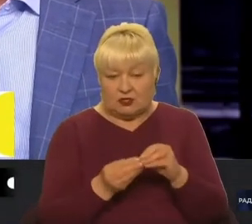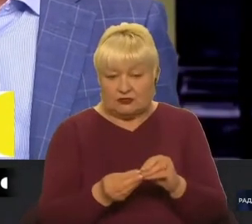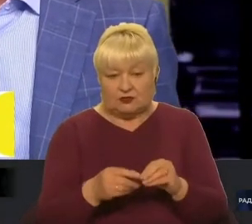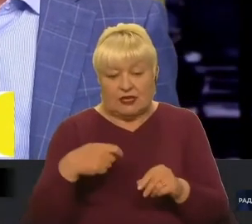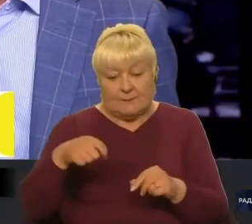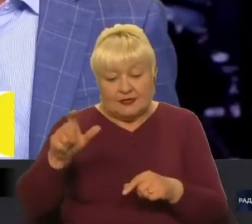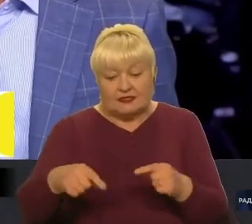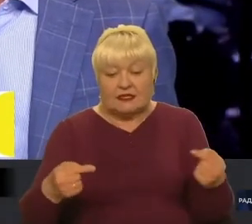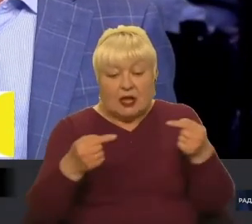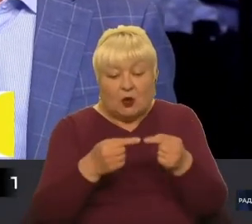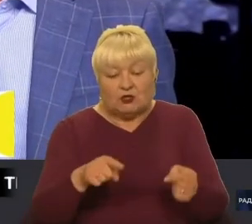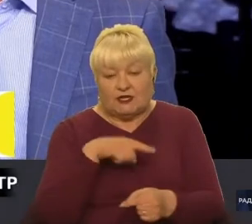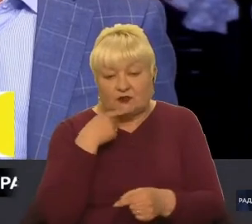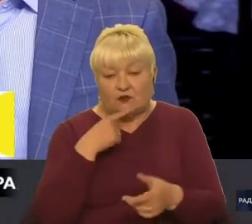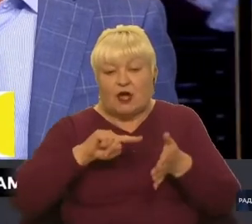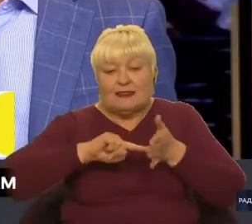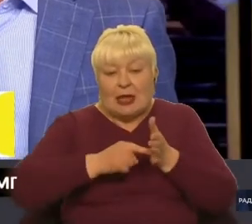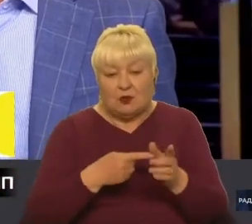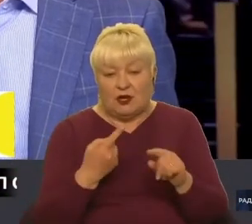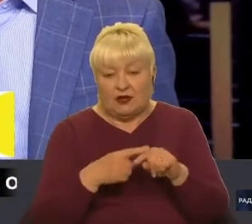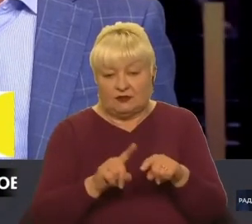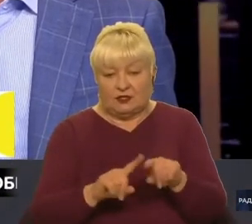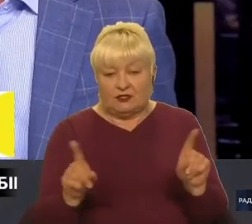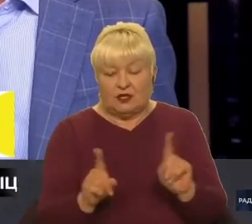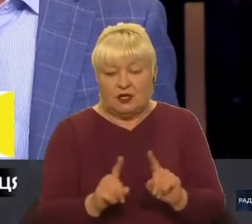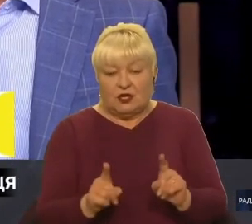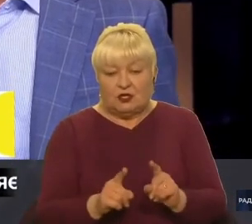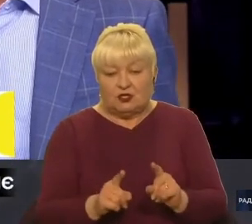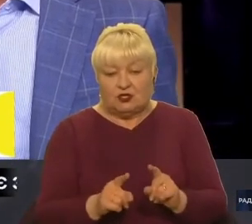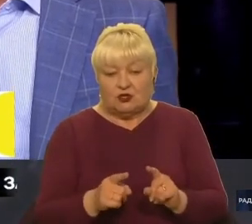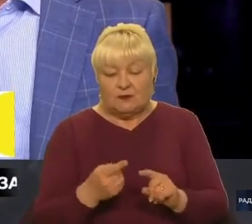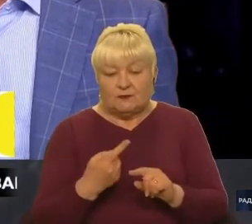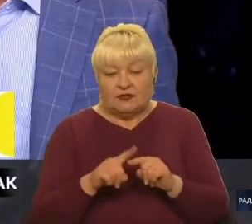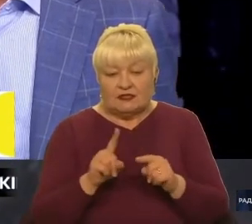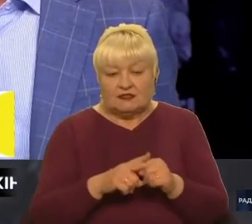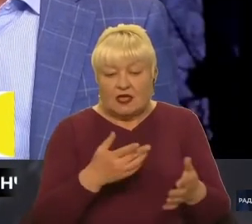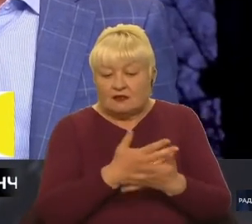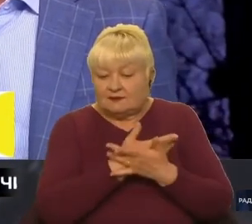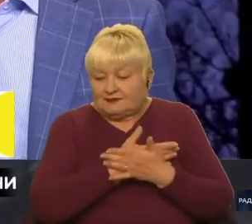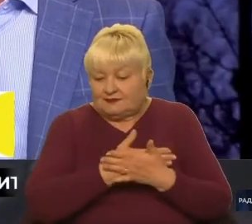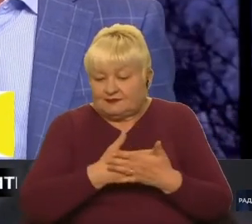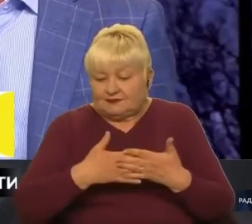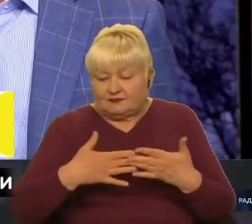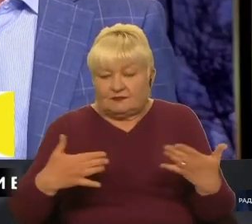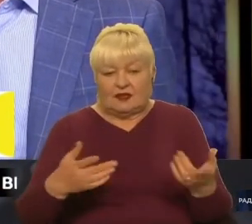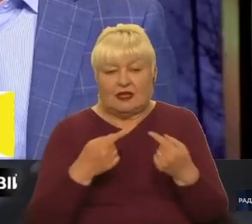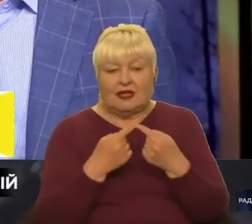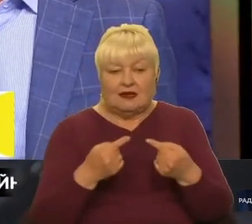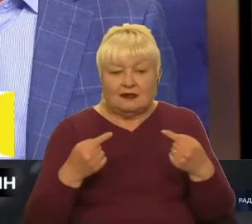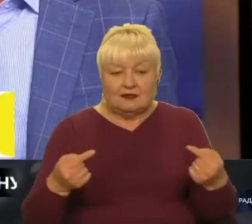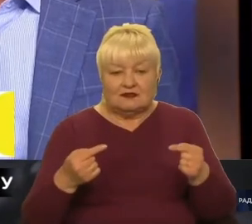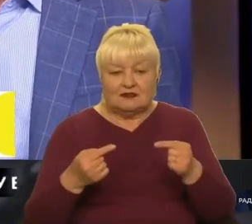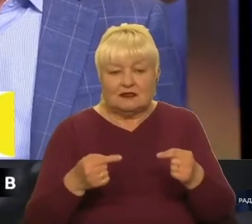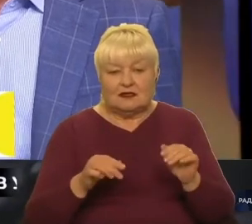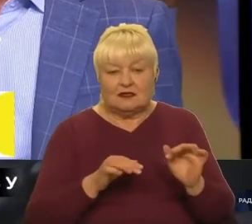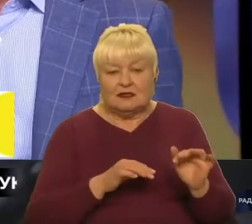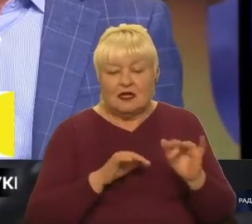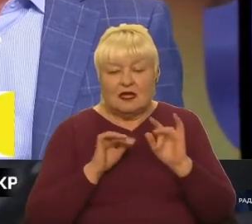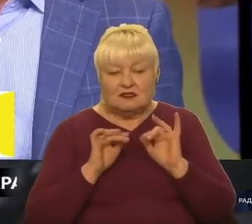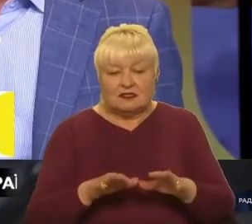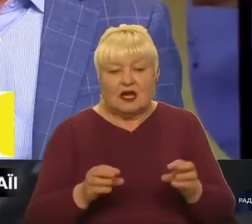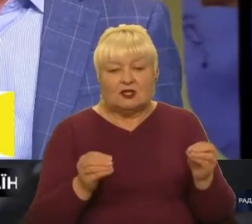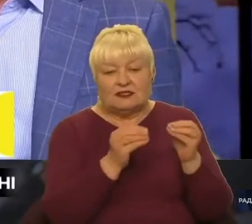Президент конкретно говорить, наполягає на тому, що, дивіться, контрастом – це низка, величезна кількість різних заходів. Це десятки,